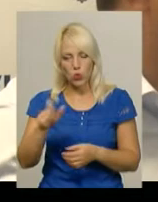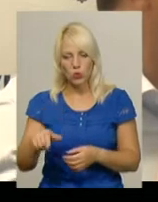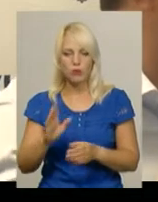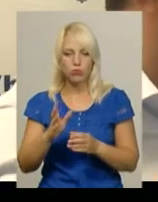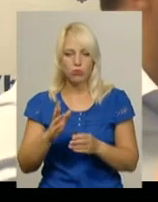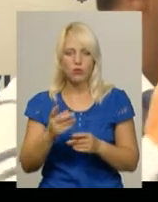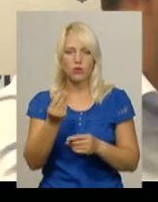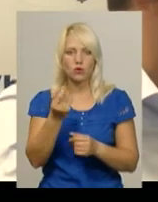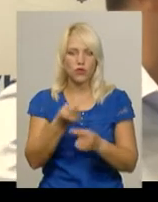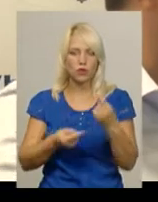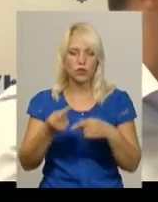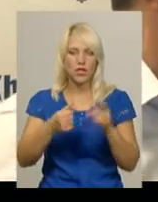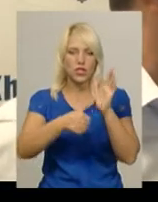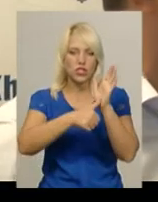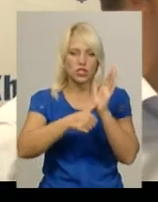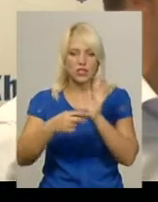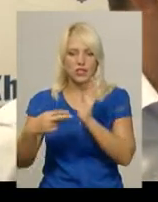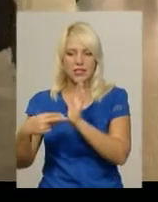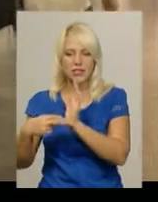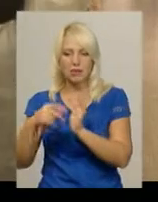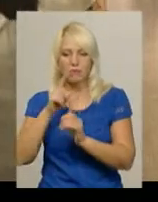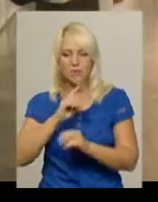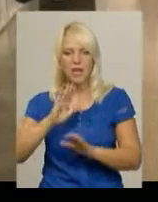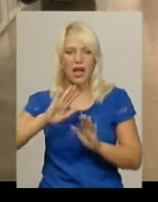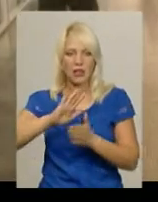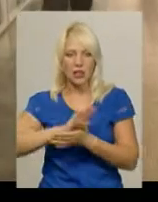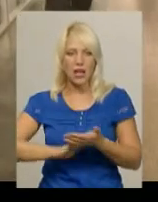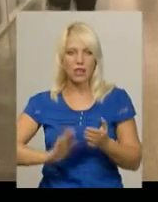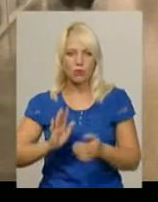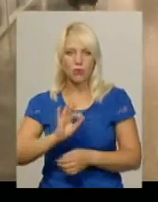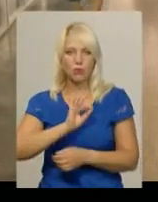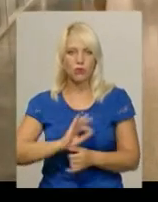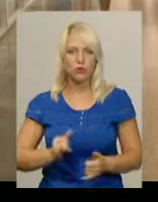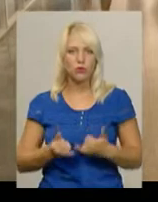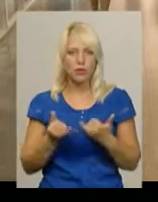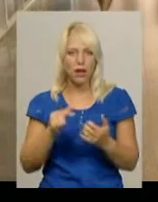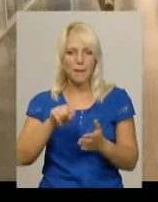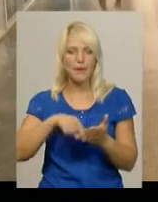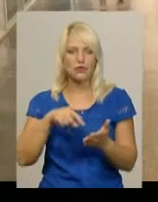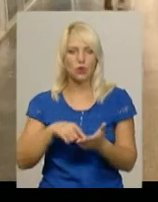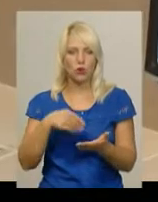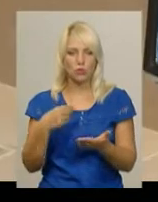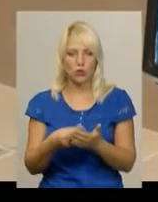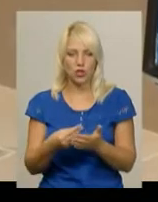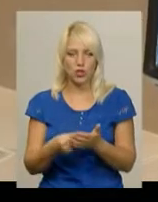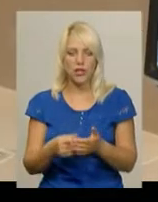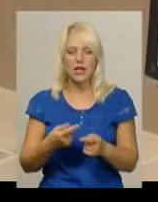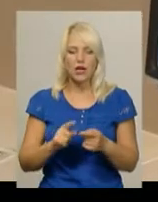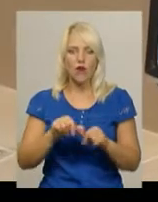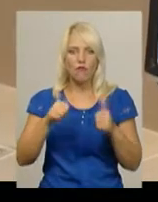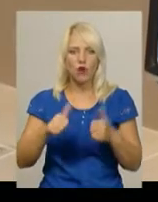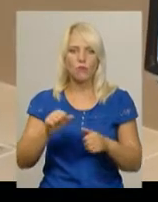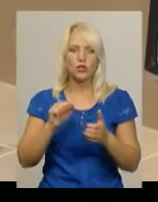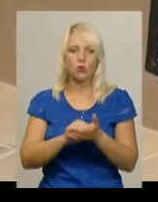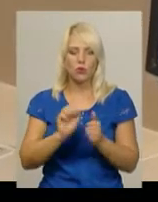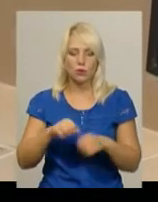а далі будуть працювати в прибуток для міського бюджету. Нагадаємо, відтепер у Хмельницькому можна оформити біометричні документи у чотирьох локаціях – у